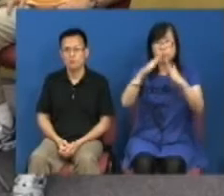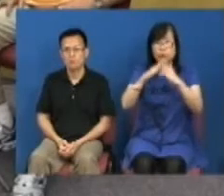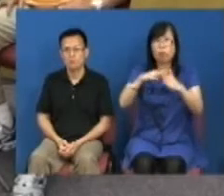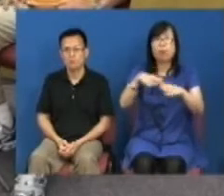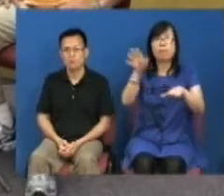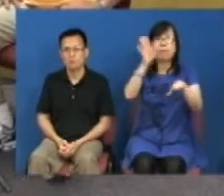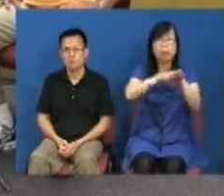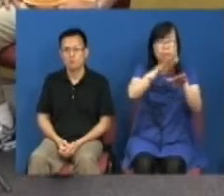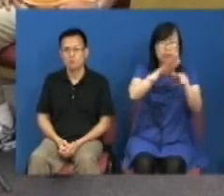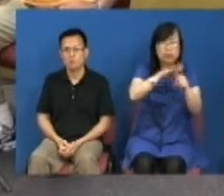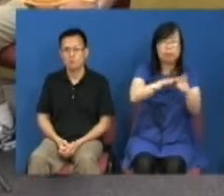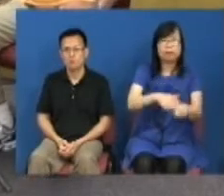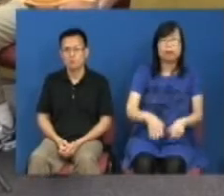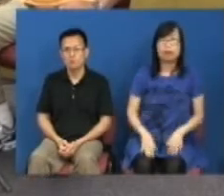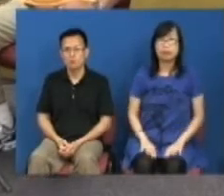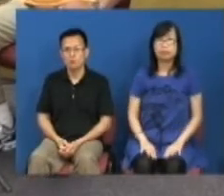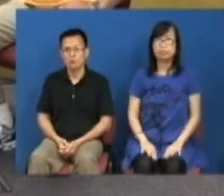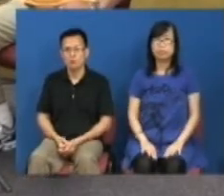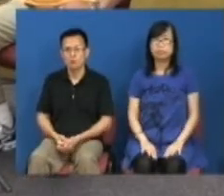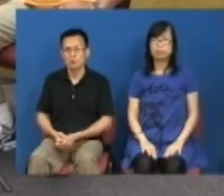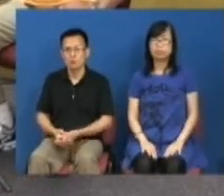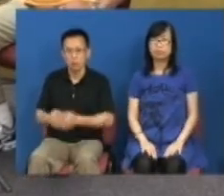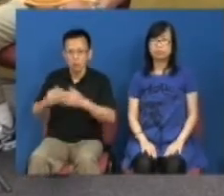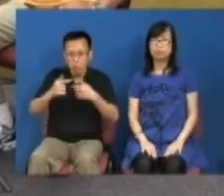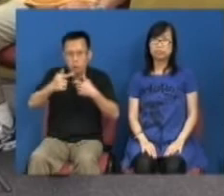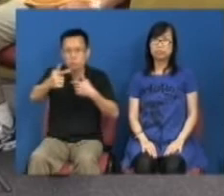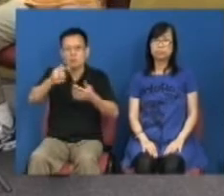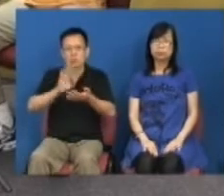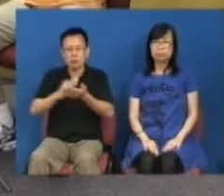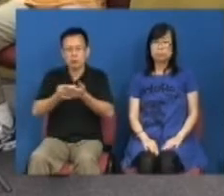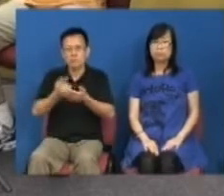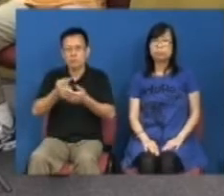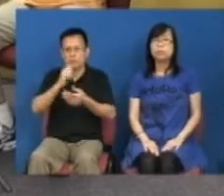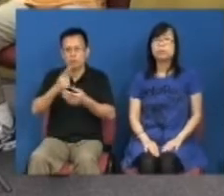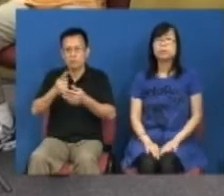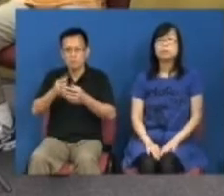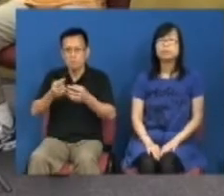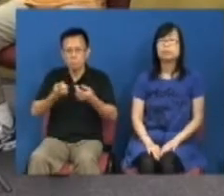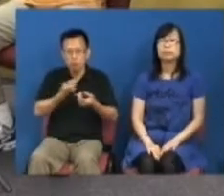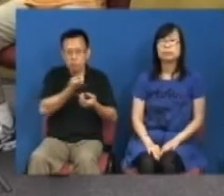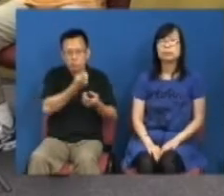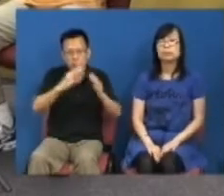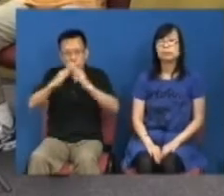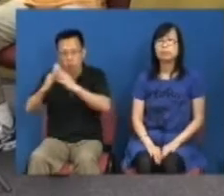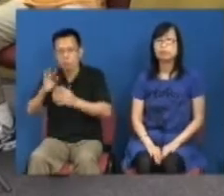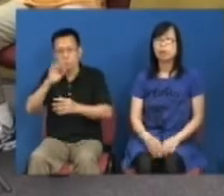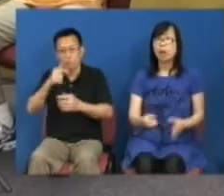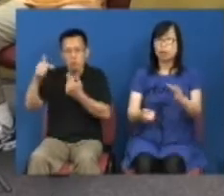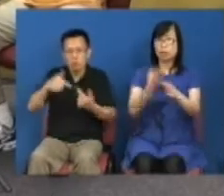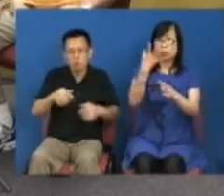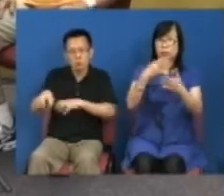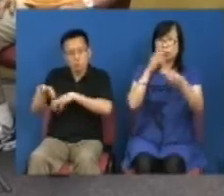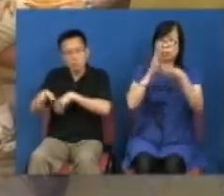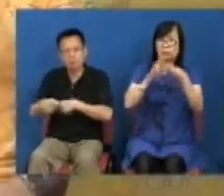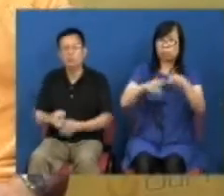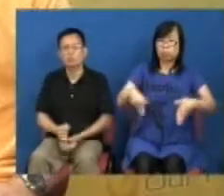自己原有的地方虽然远一点都是继续可以有木轮继续耕中蔡元村的过